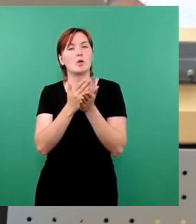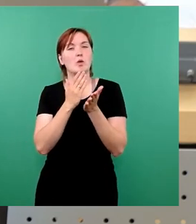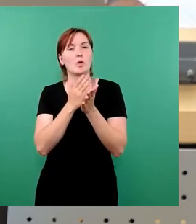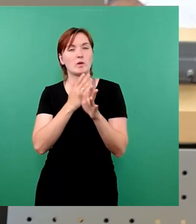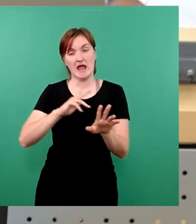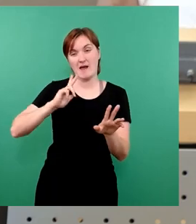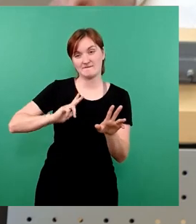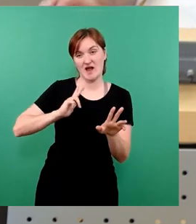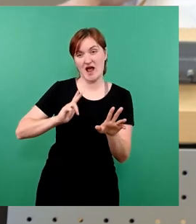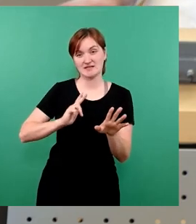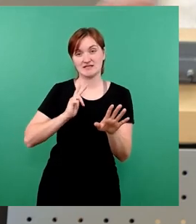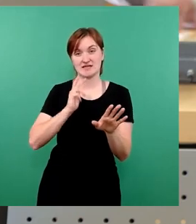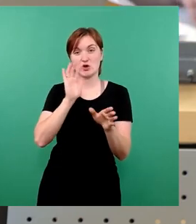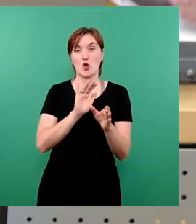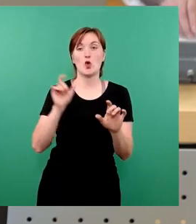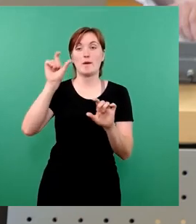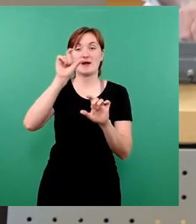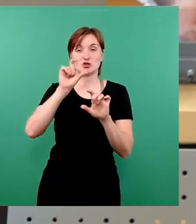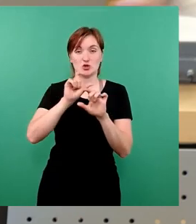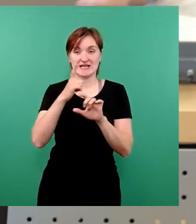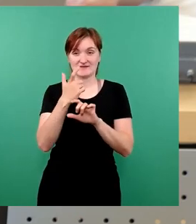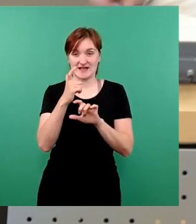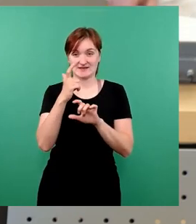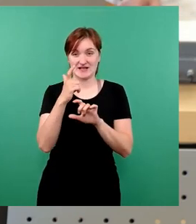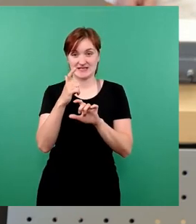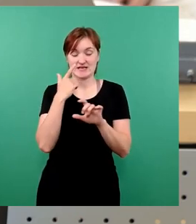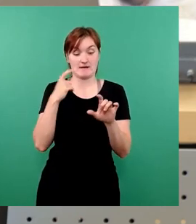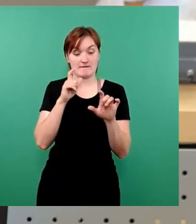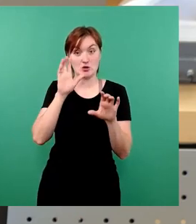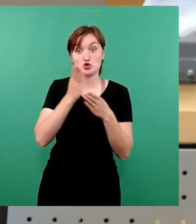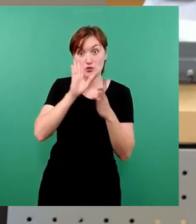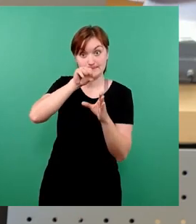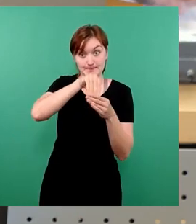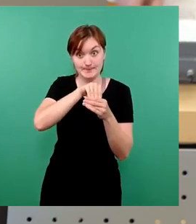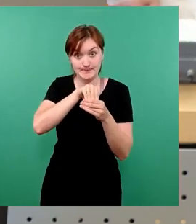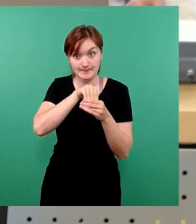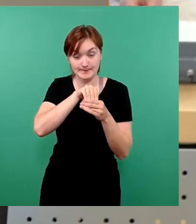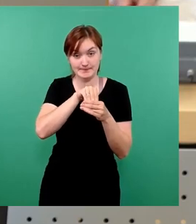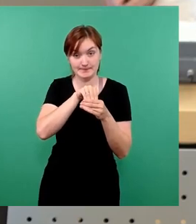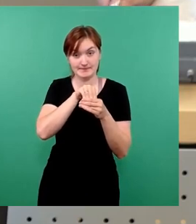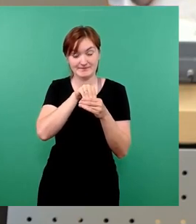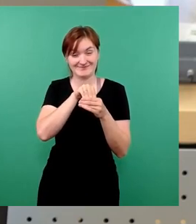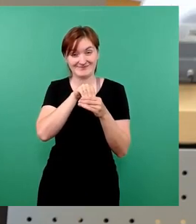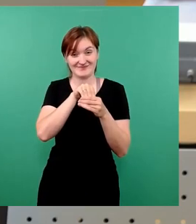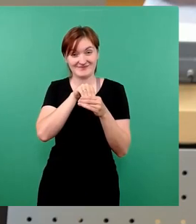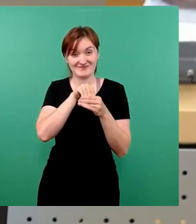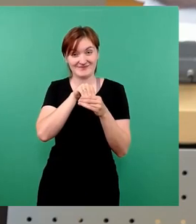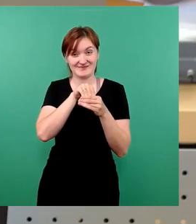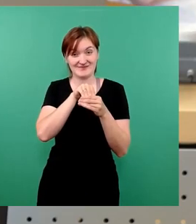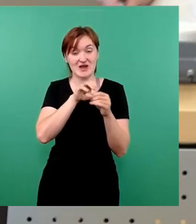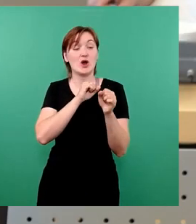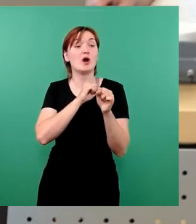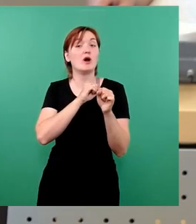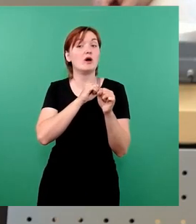Jahresüberschusses 22 noch verfrühstückt haben, kommen wir noch mit einem positiven